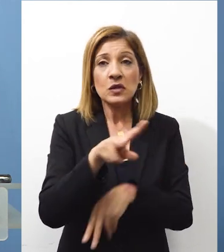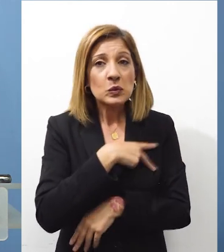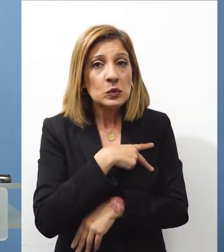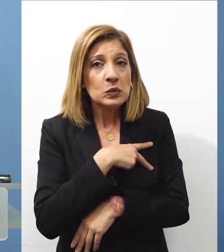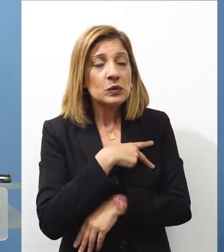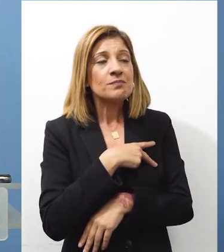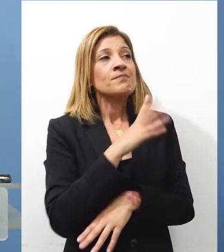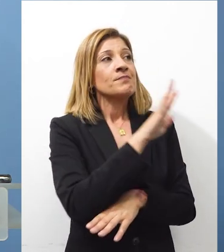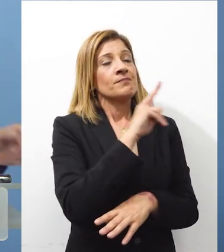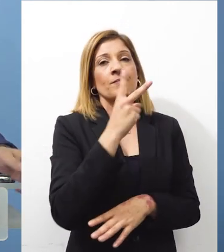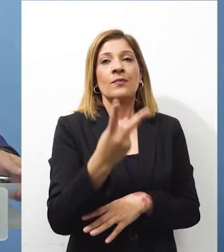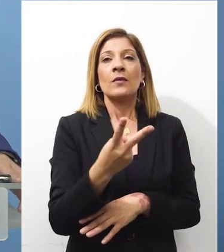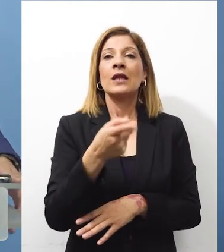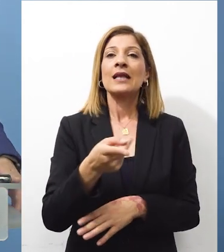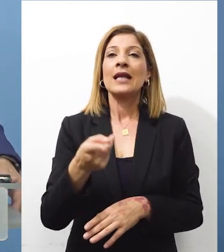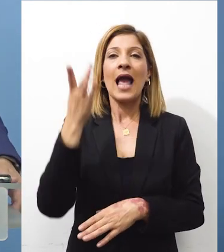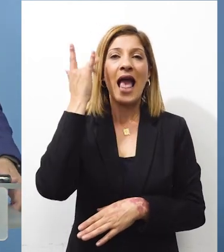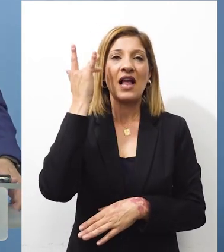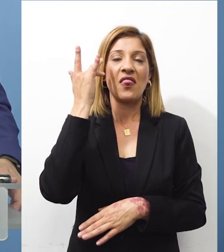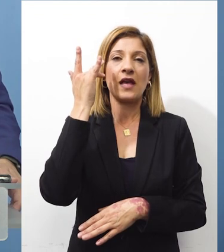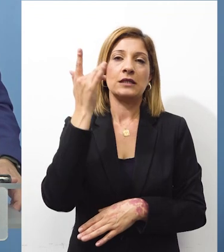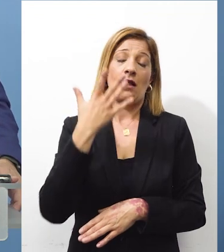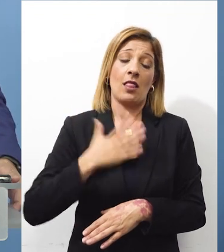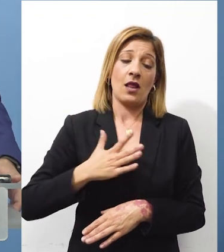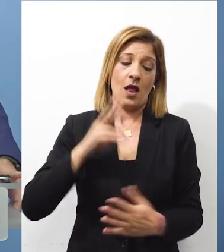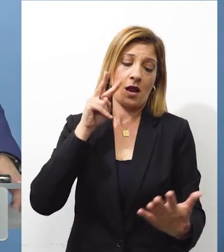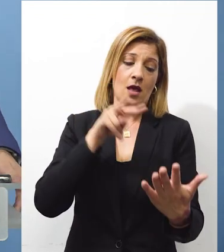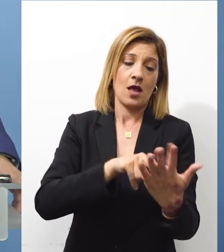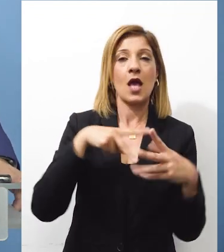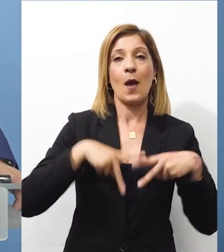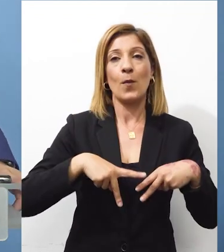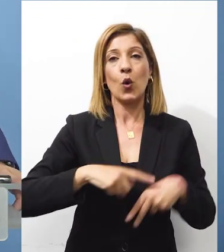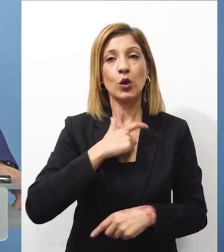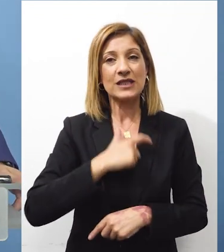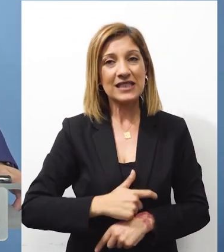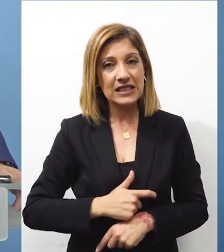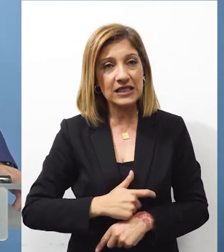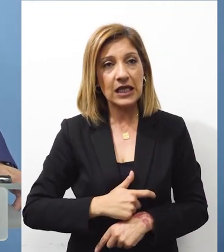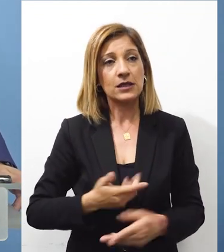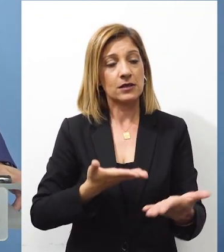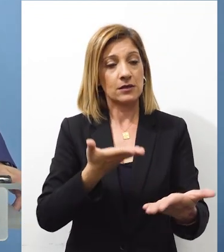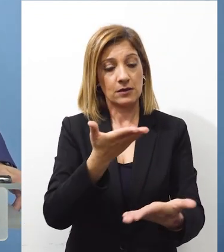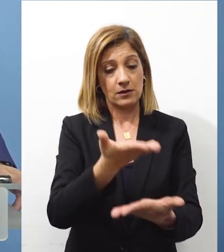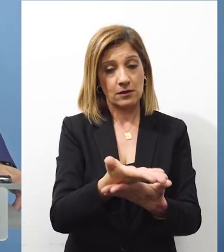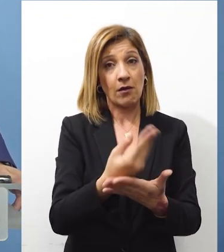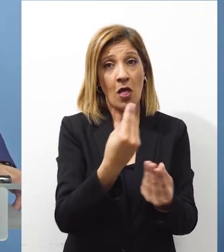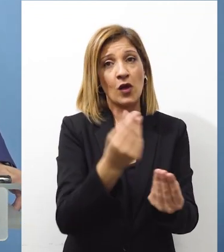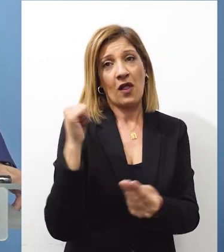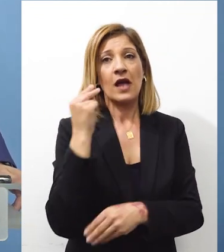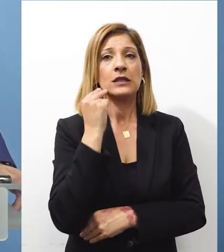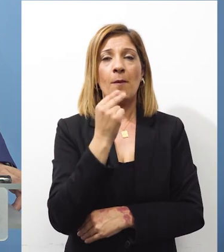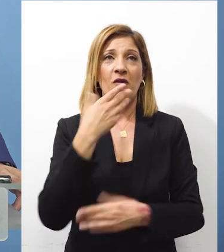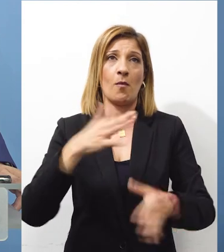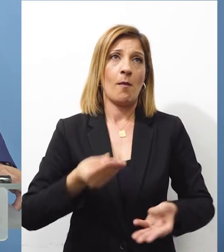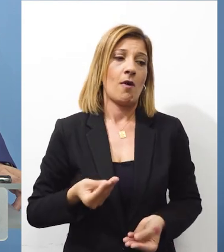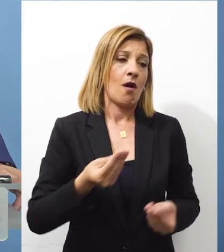σχρόνιο Κοιτάξτε, η έκθεση γεγονότων Η οποία ζήτησε ο Υπουργός Υγείας Υποβλήθηκε ενώπιον του χθες Το απόγευμα δεν κάνω λάθος Είναι